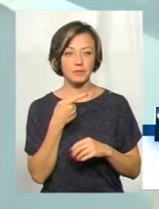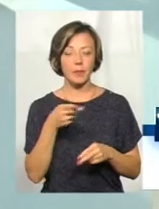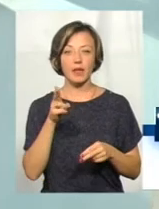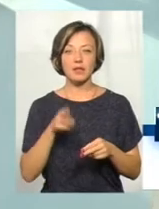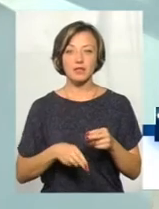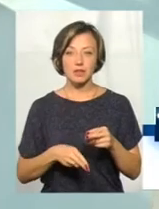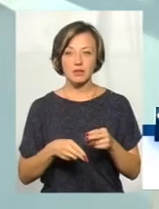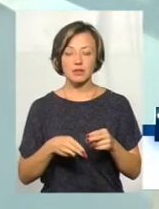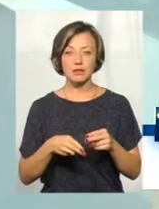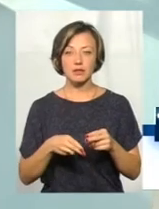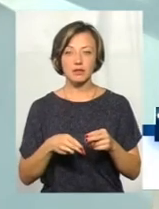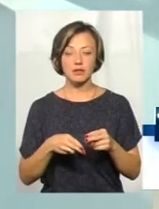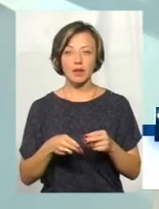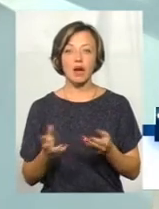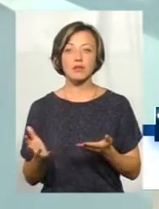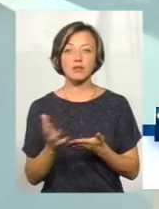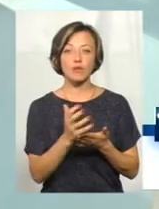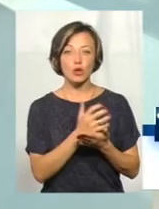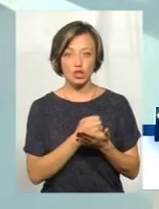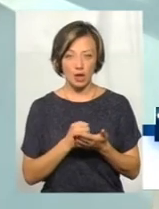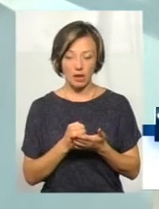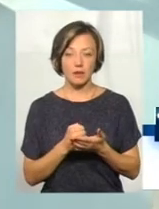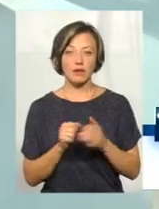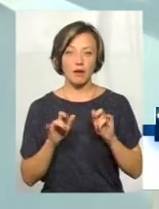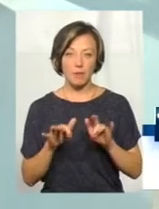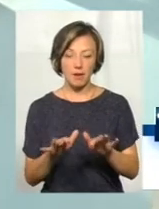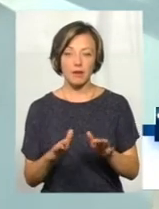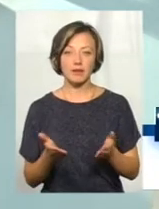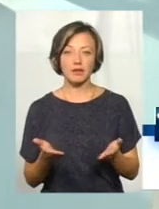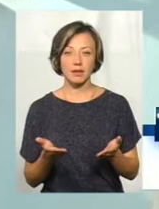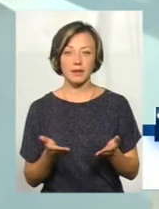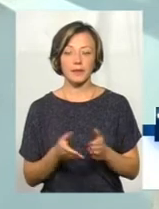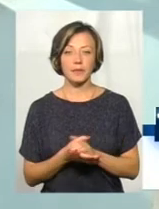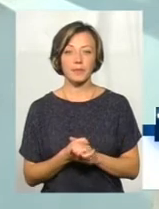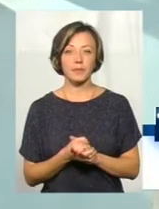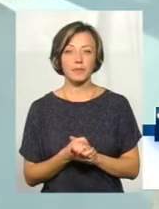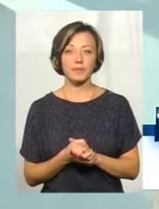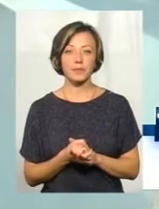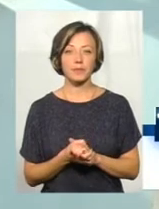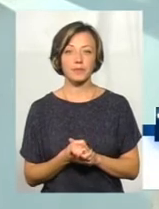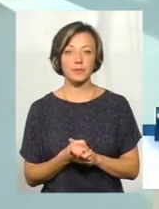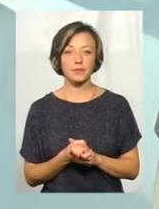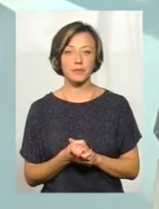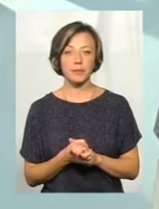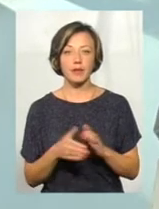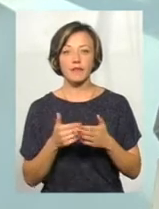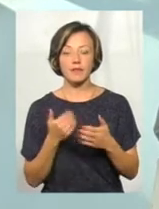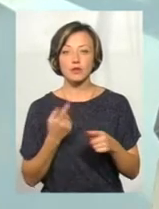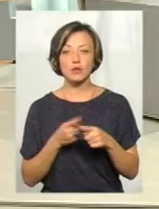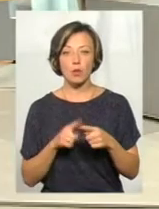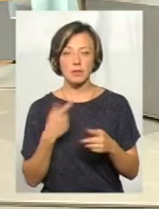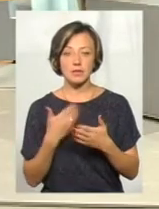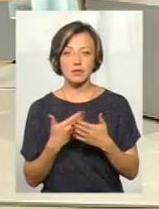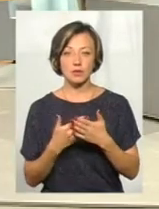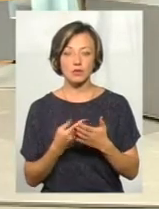закінчується посівна, не посівна, а ворожайна кампанія. Так, і відповідно від цього, мені здається,